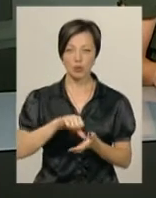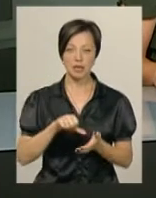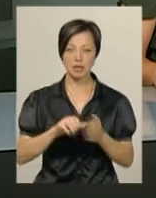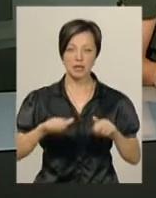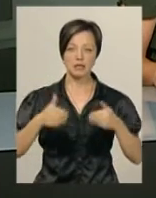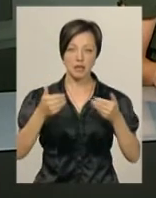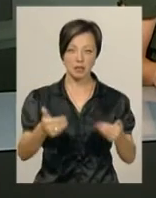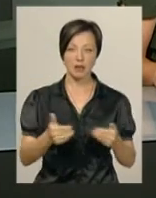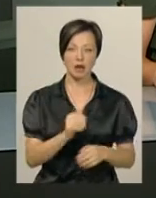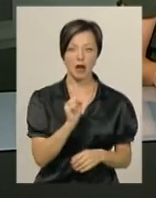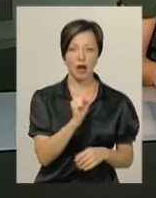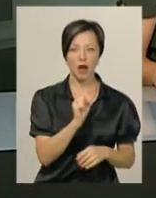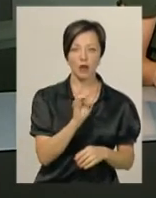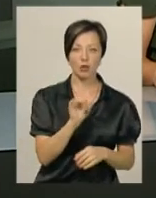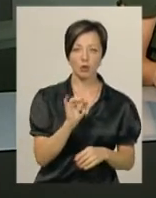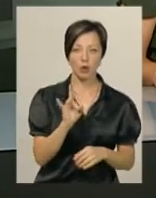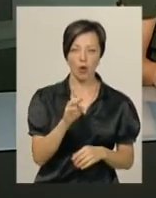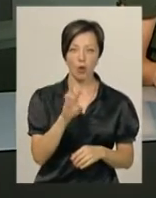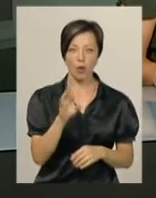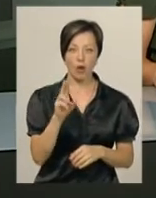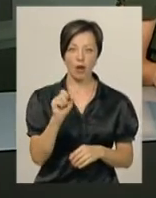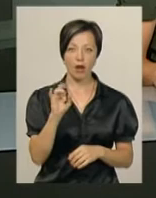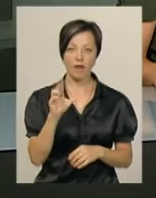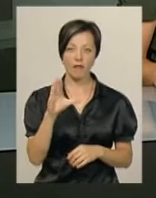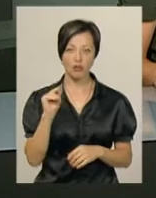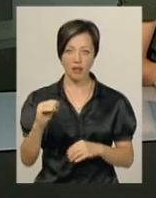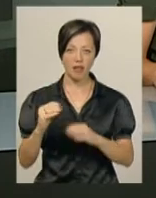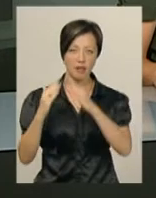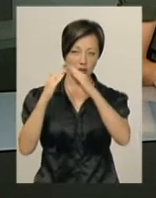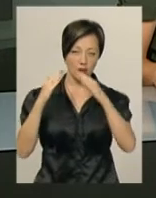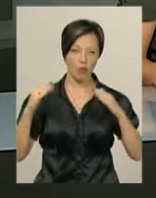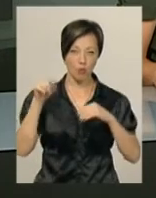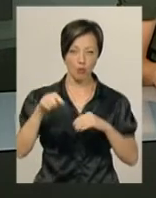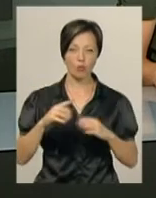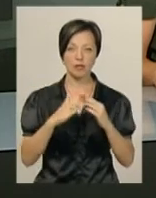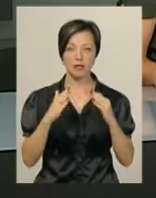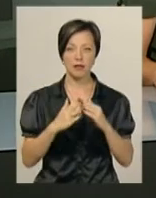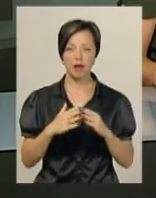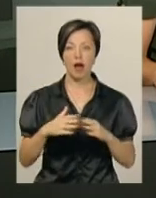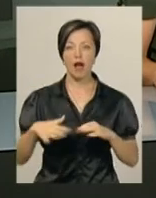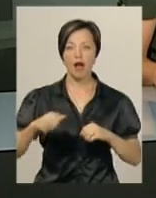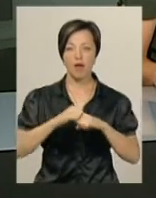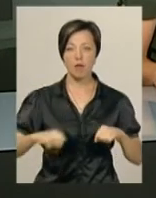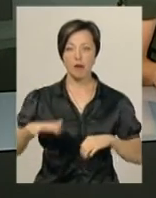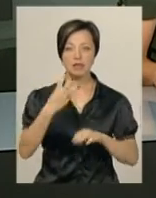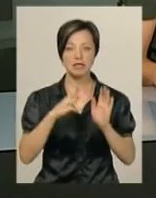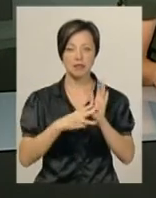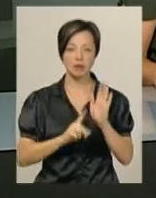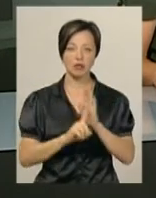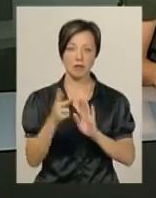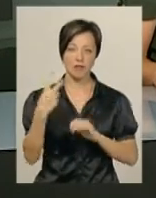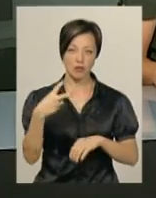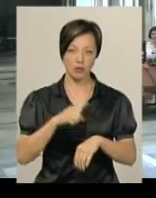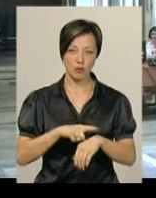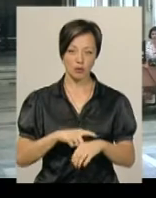ініціативи Артур Кокаревич. Майстер-клас відбудеться на даху будівлі на вулиці Героїв Майдану, 38, початок о 20 годині.